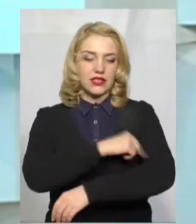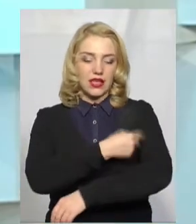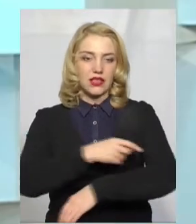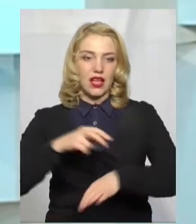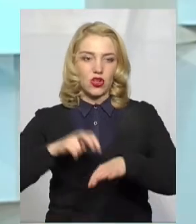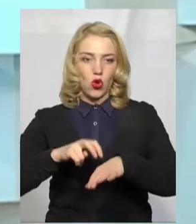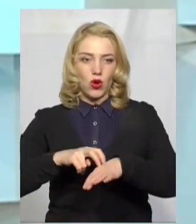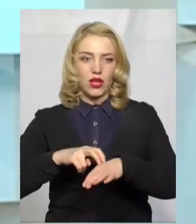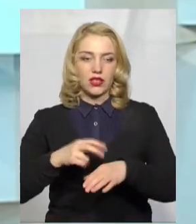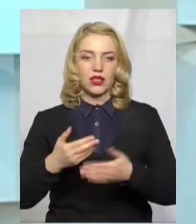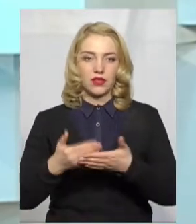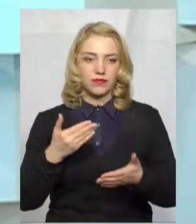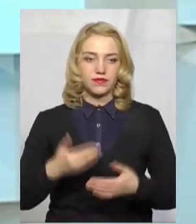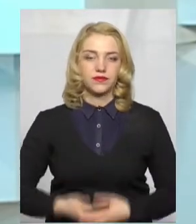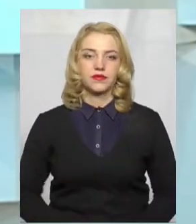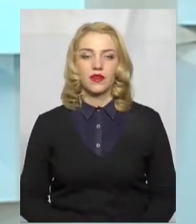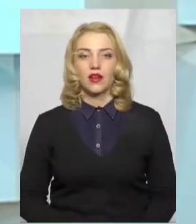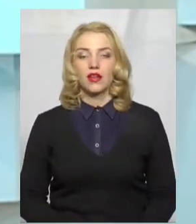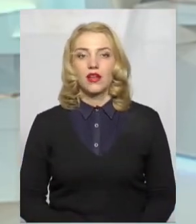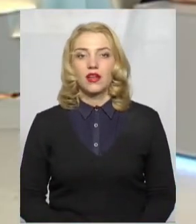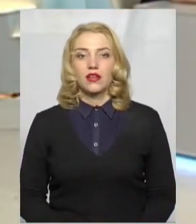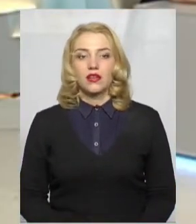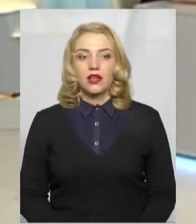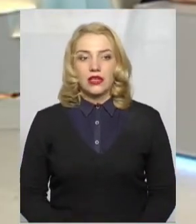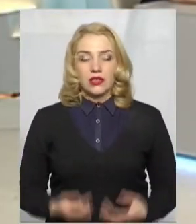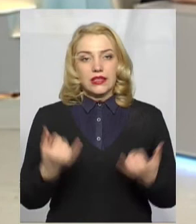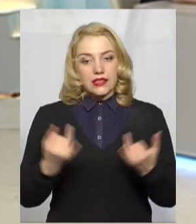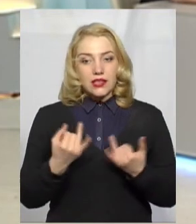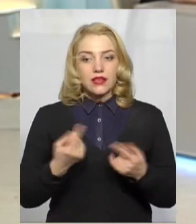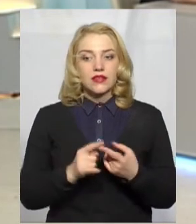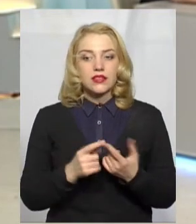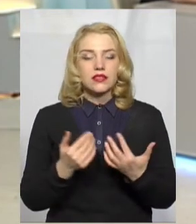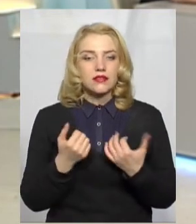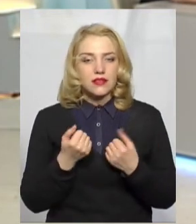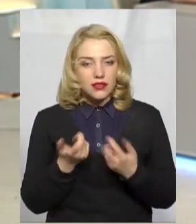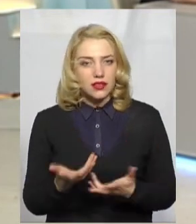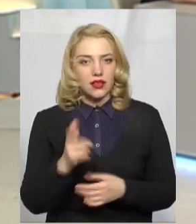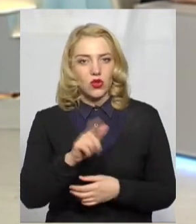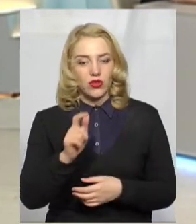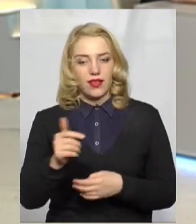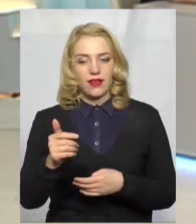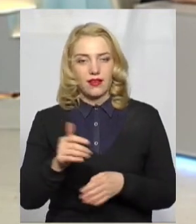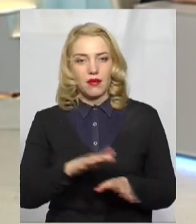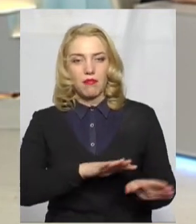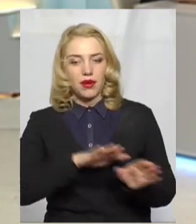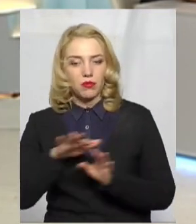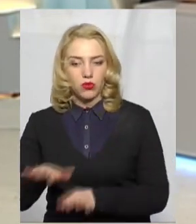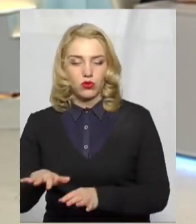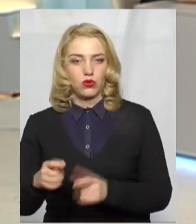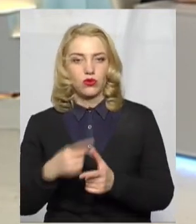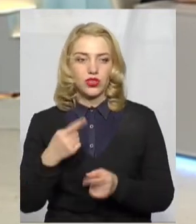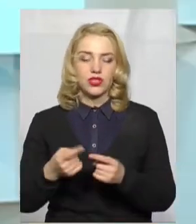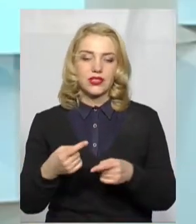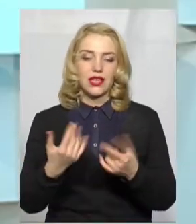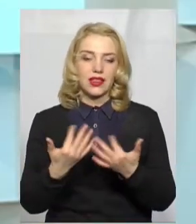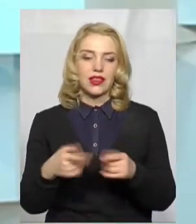від Сергія Олексійовича, про яку ми говорили. Цікаво, чи це стільки прибуло за ці дні, чи це просто на облік взяли цю кількість людей